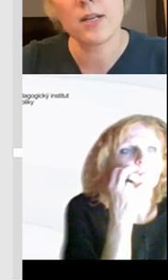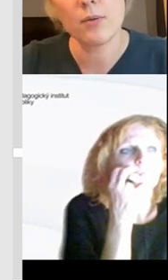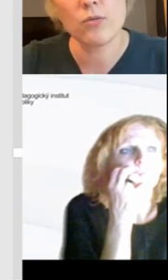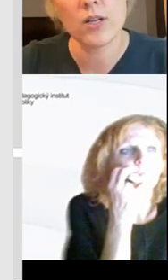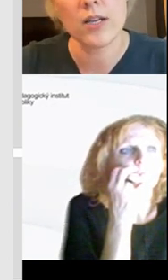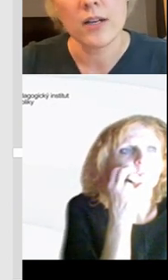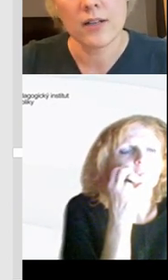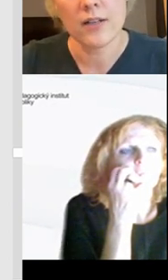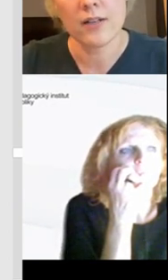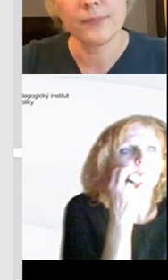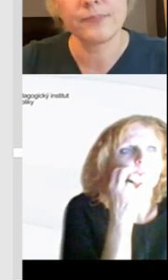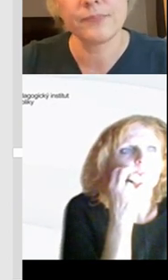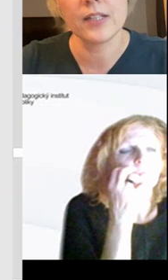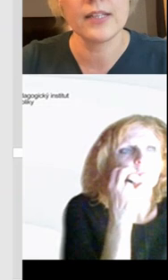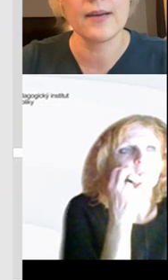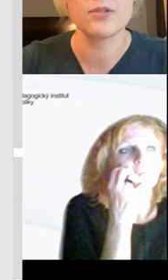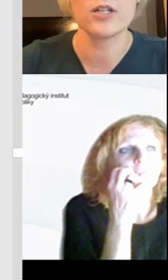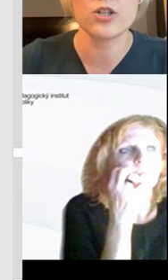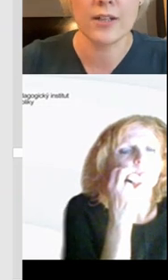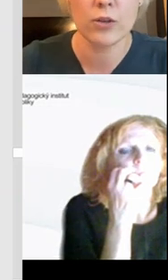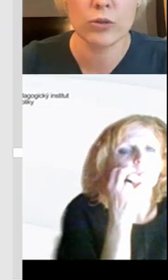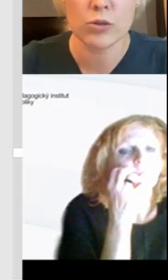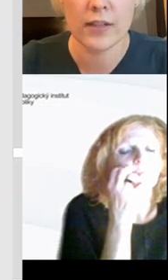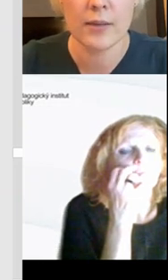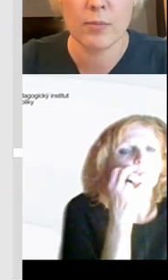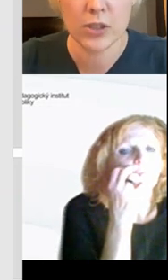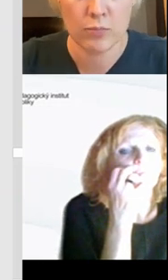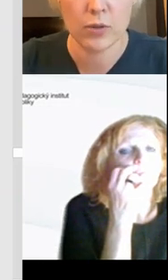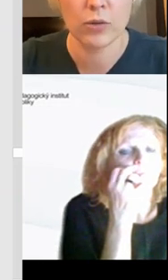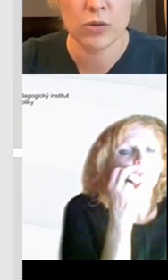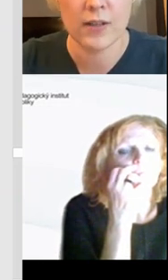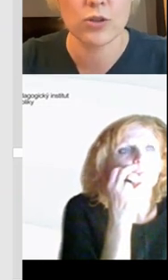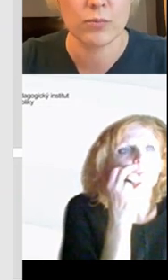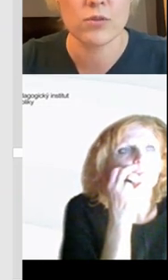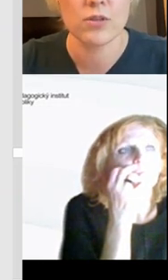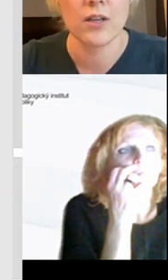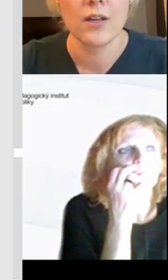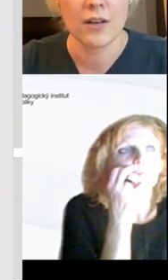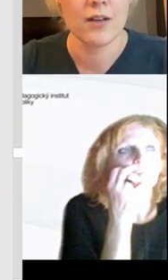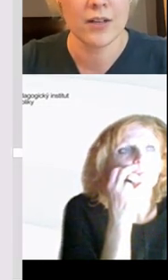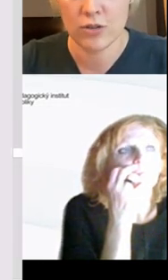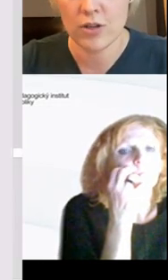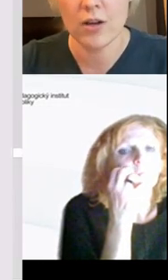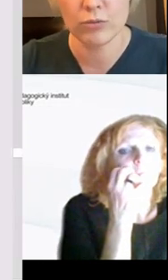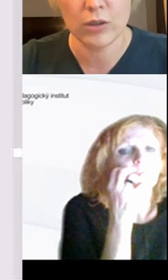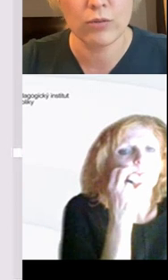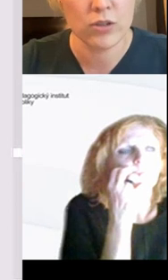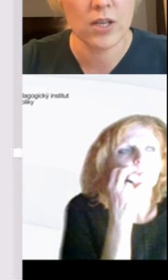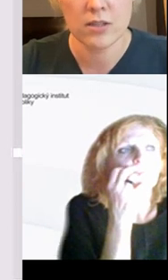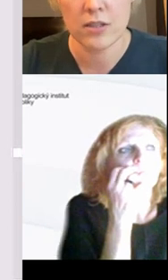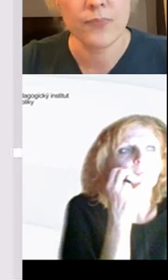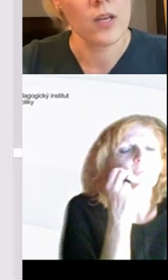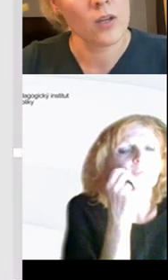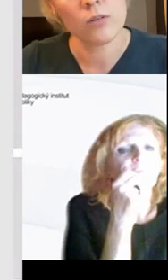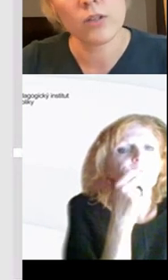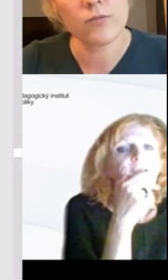a aby jsme se nepokoušeli je příliš nadhodnocovat nebo příliš podhodnocovat schopnosti našich žáků, to